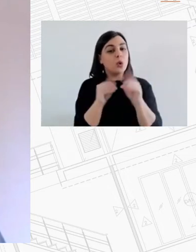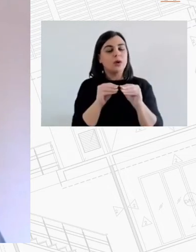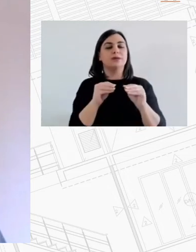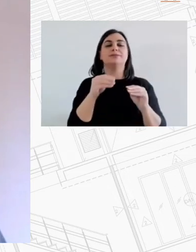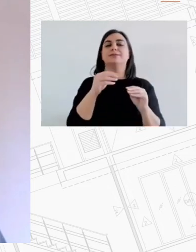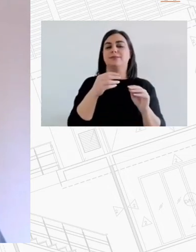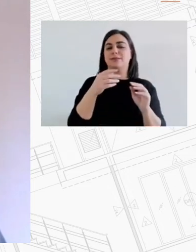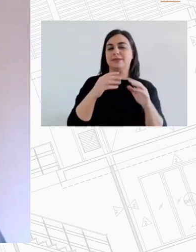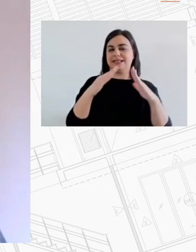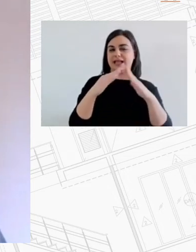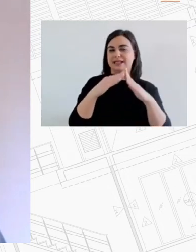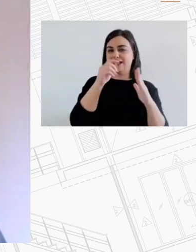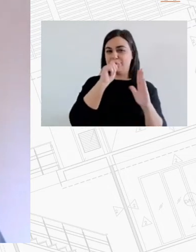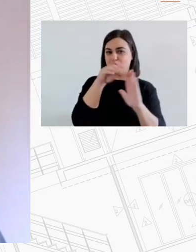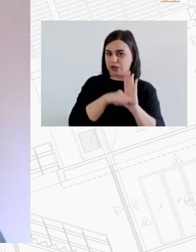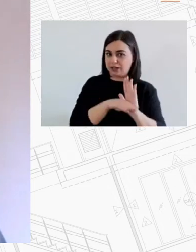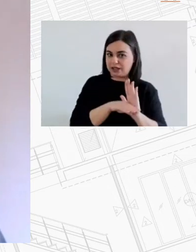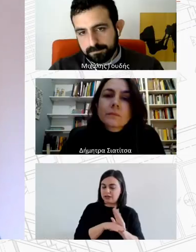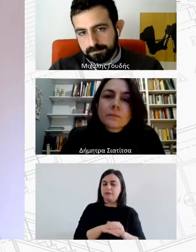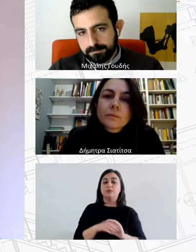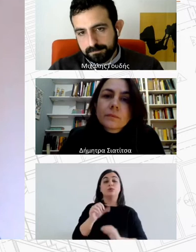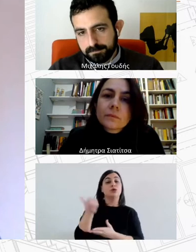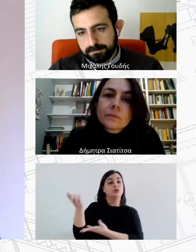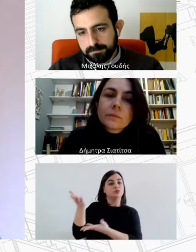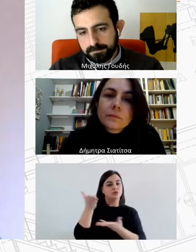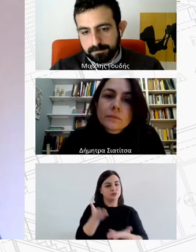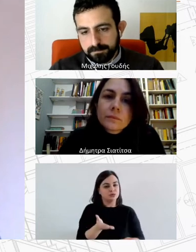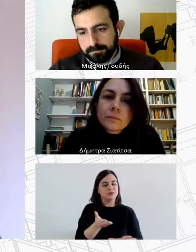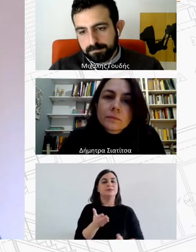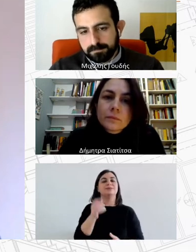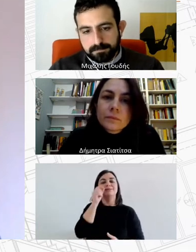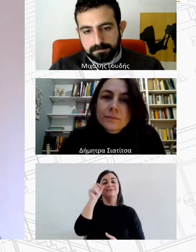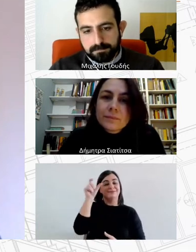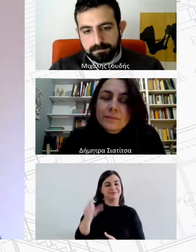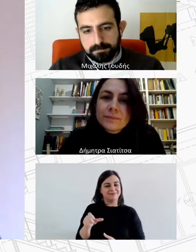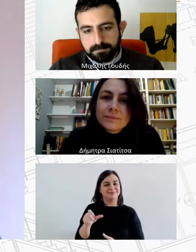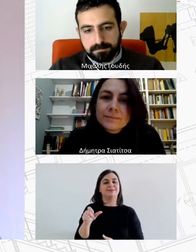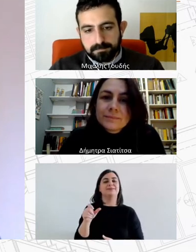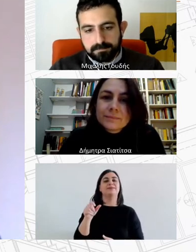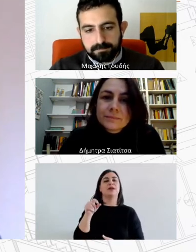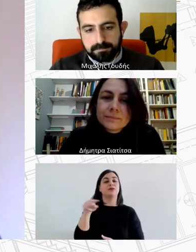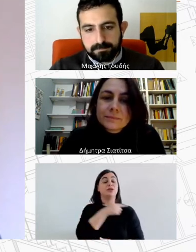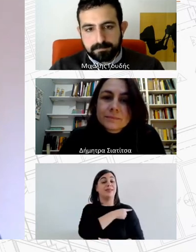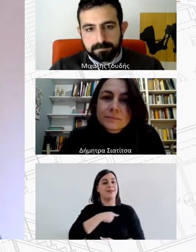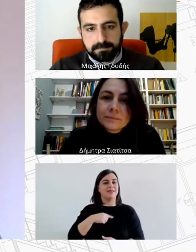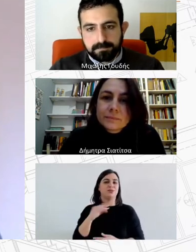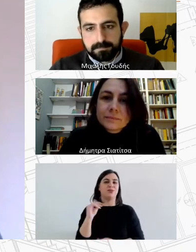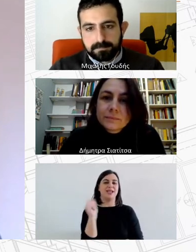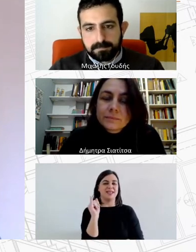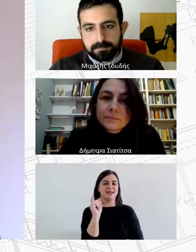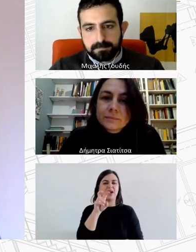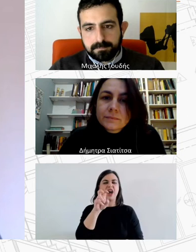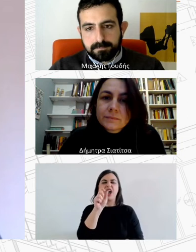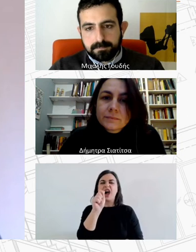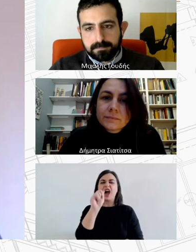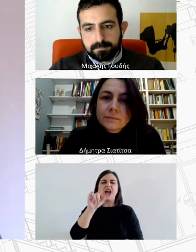Ο πρώτος συγητής είναι ο κύριος Μιχάλης Ζουδής Διευθυντής του Ιδρύματος Χάινριχ Μπέλ ο οποίος θα μιλήσει με θέμα